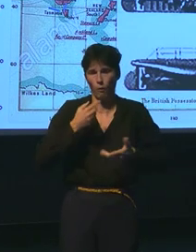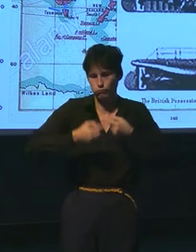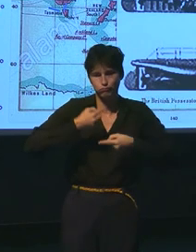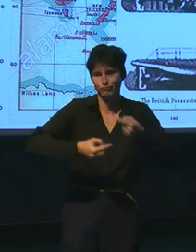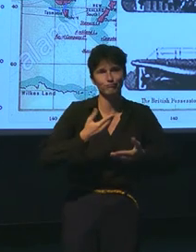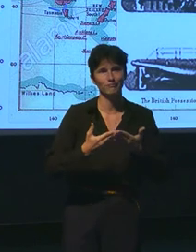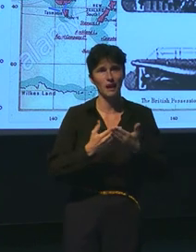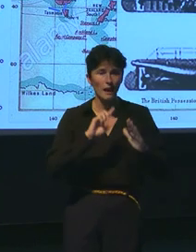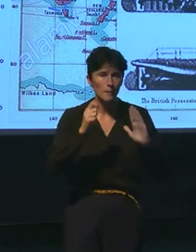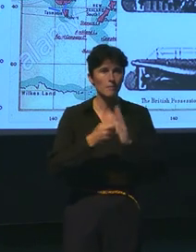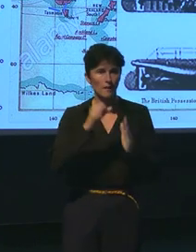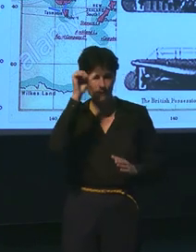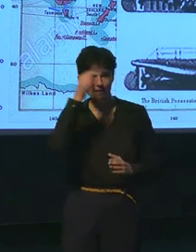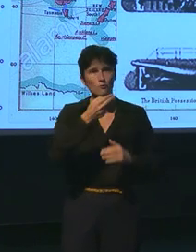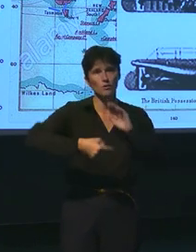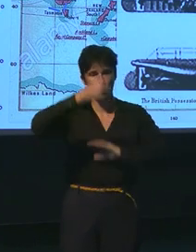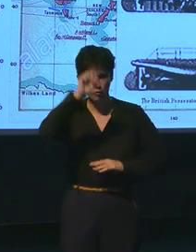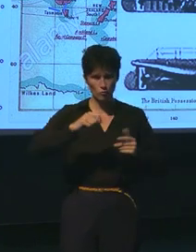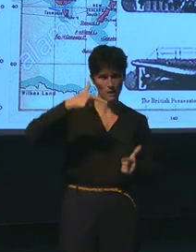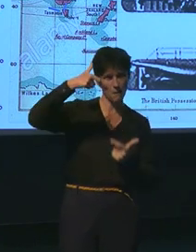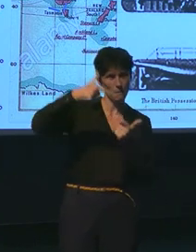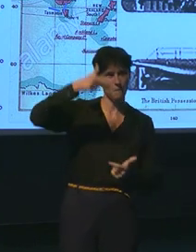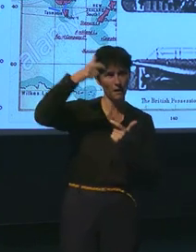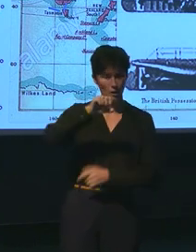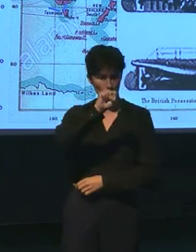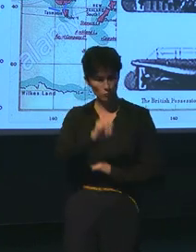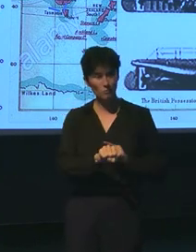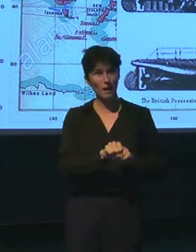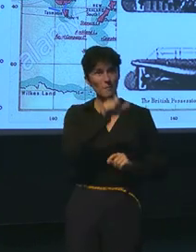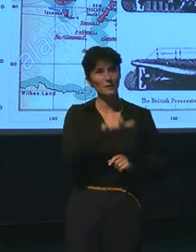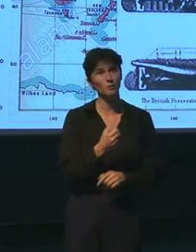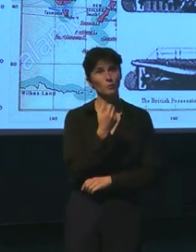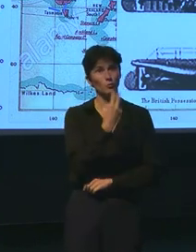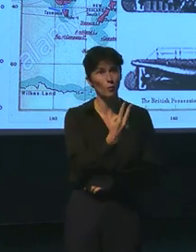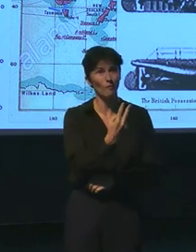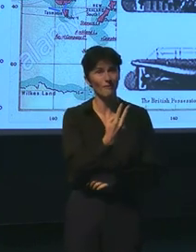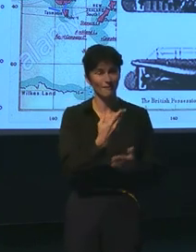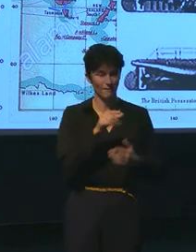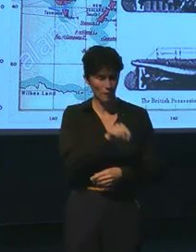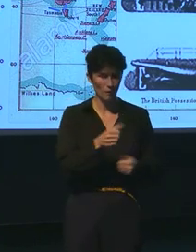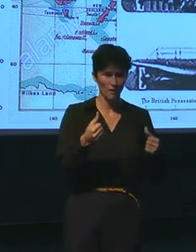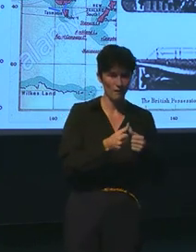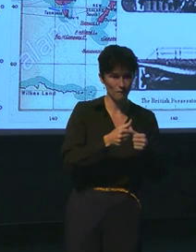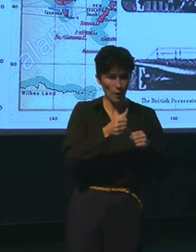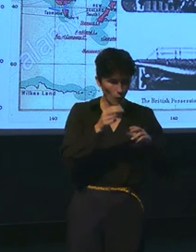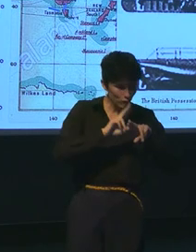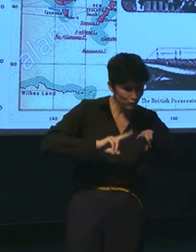Cessin-Saint. Les sud-est, McClick-Tock et Wesson avaient construit le Hanley, un petit sous-marin